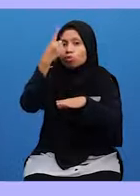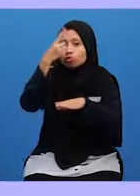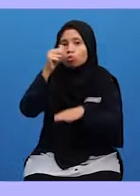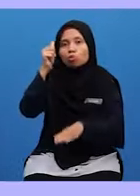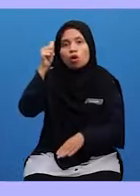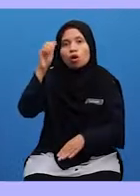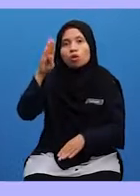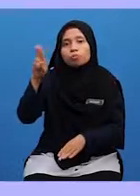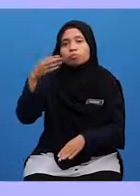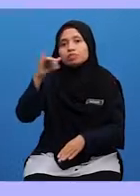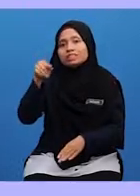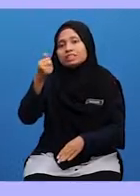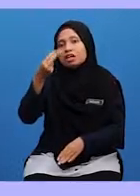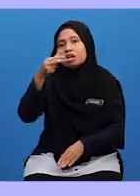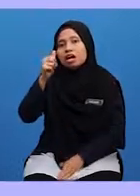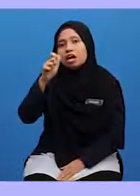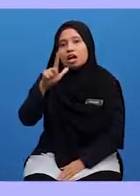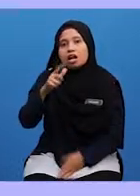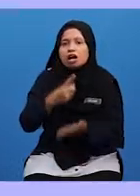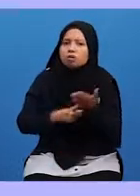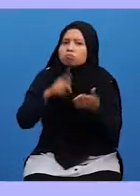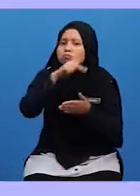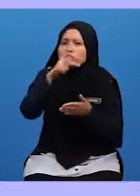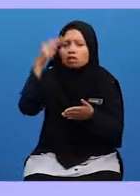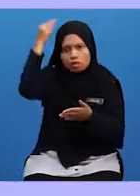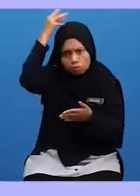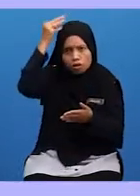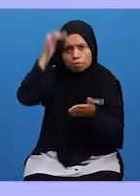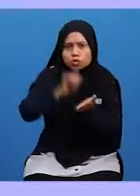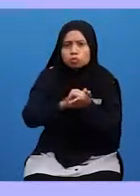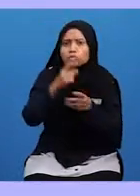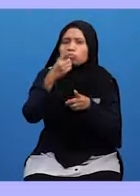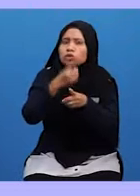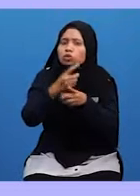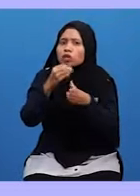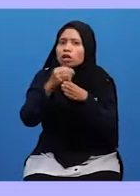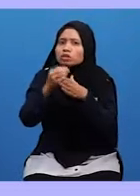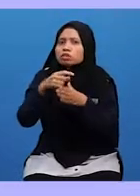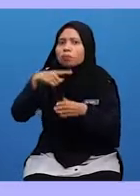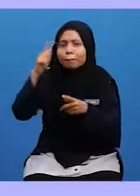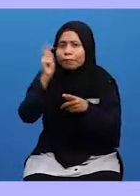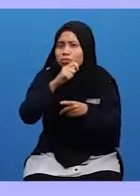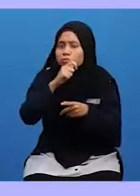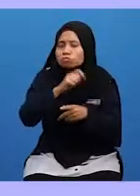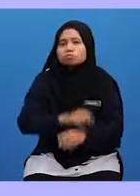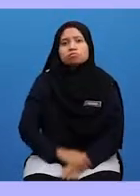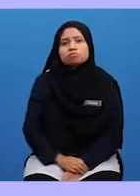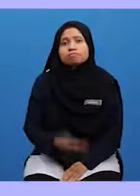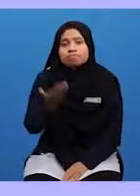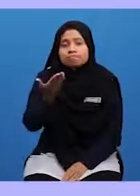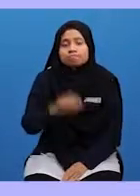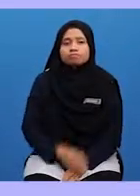Apakah Muhammad itu Seorang yang benar Atau pendusta Iaitu pembohong